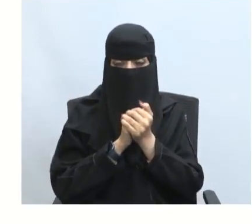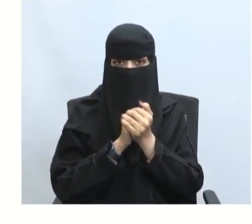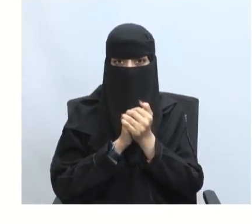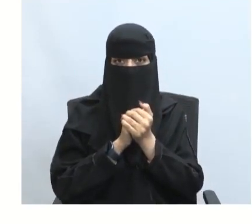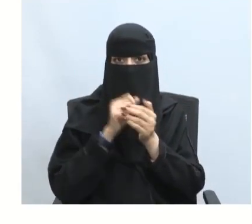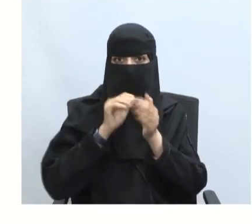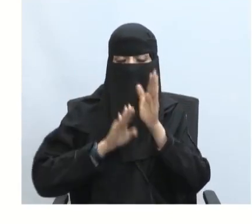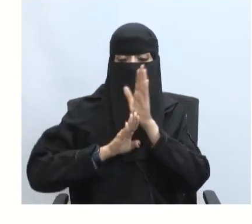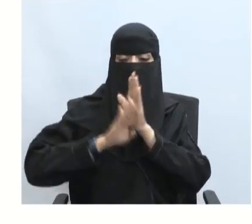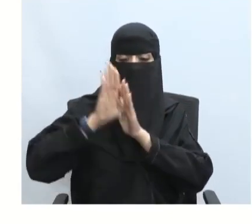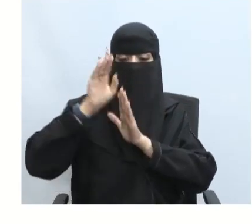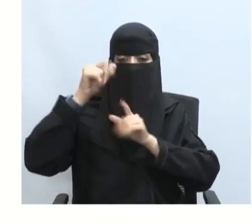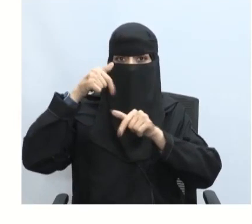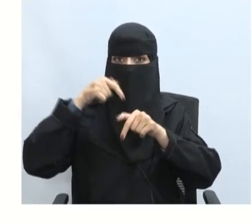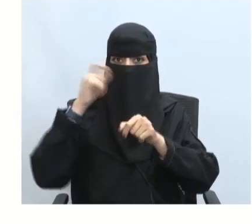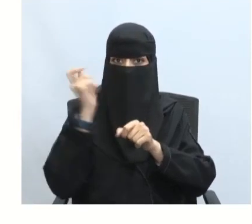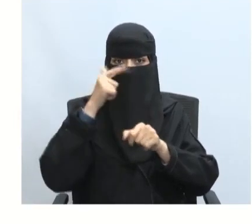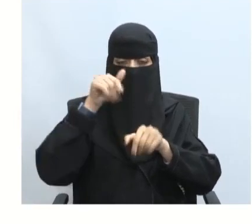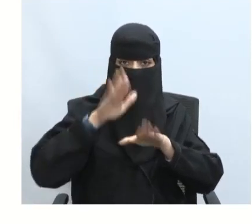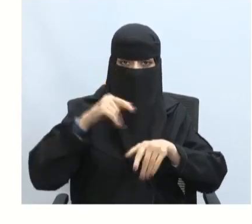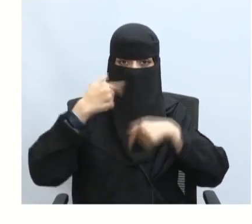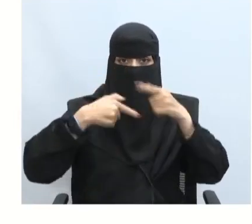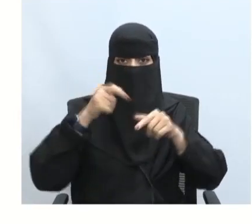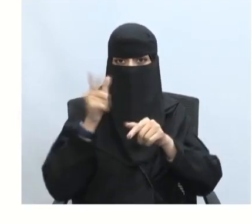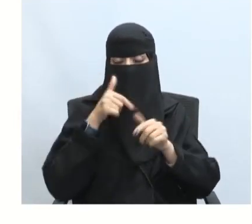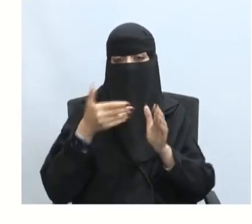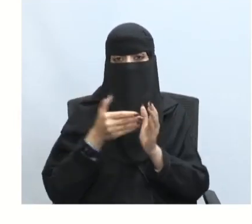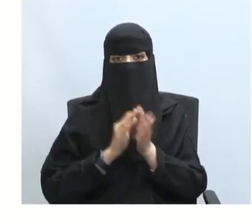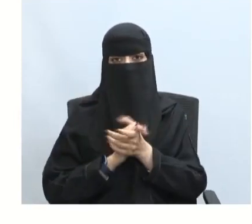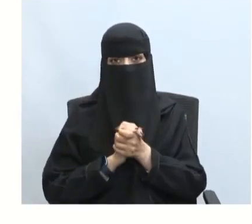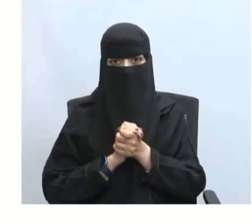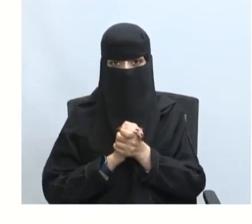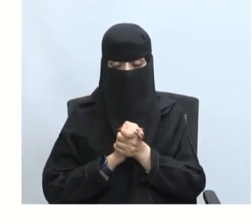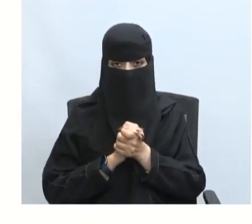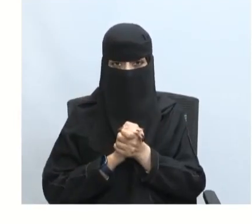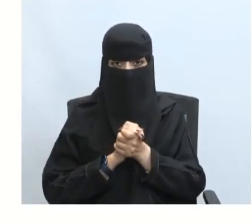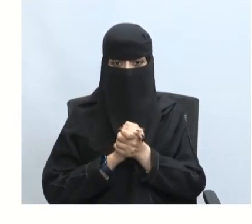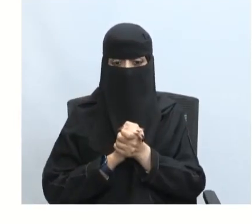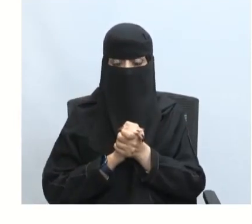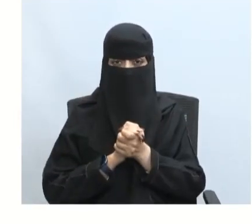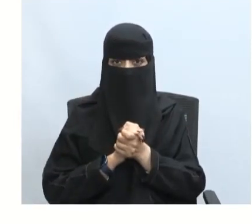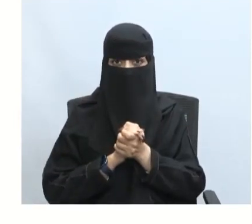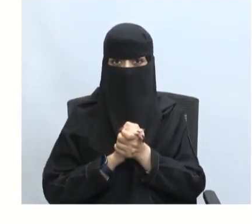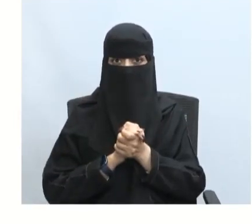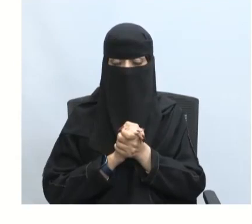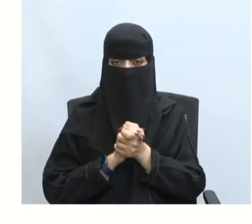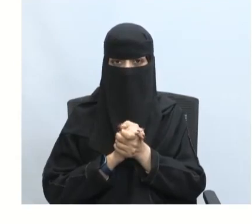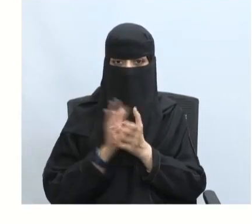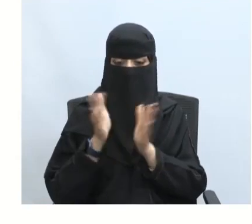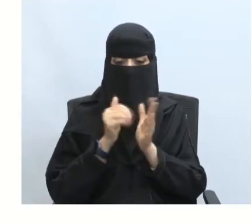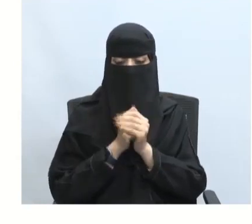أيضا أفقد السيطرة عليها أخيرا بارك الله فيكم التصاعد